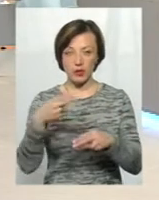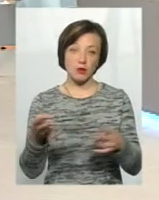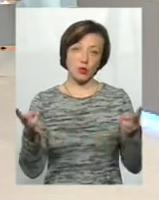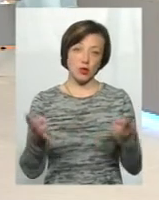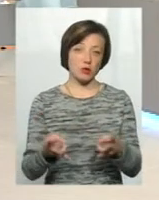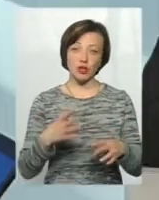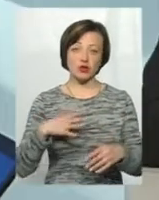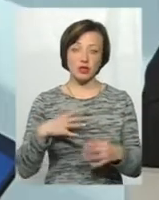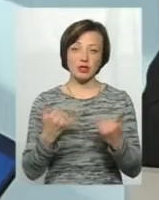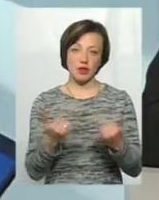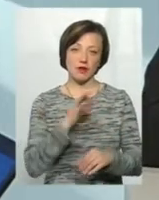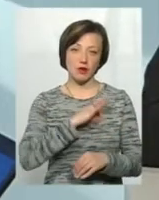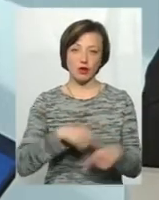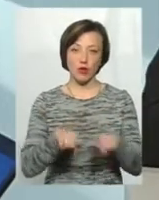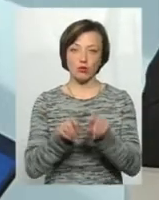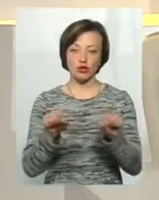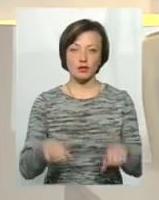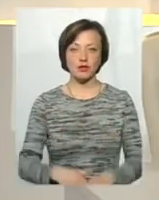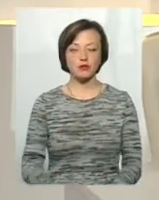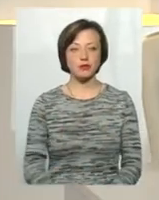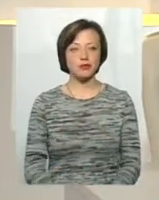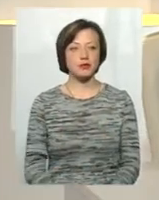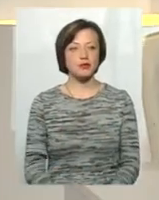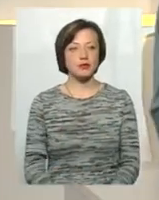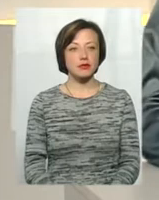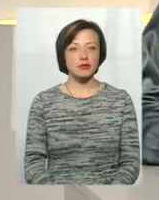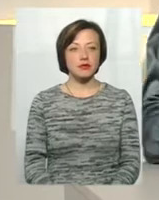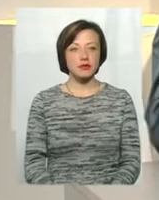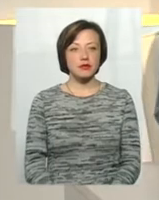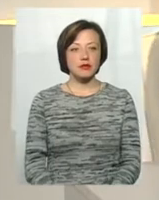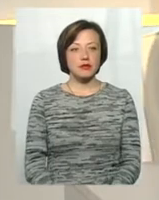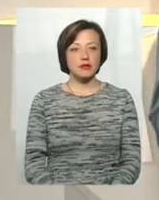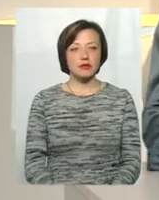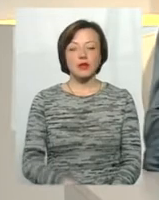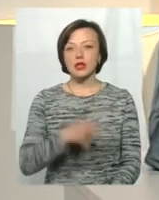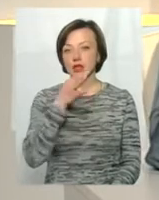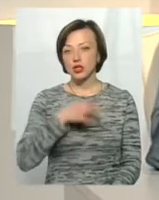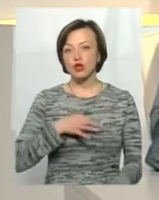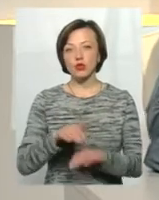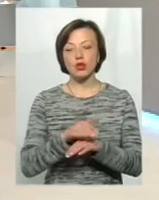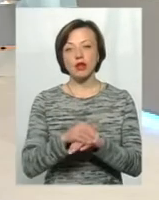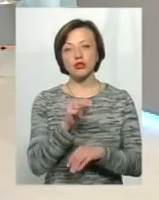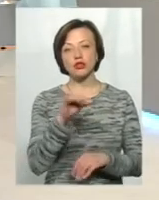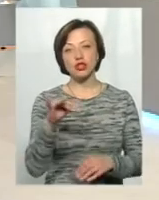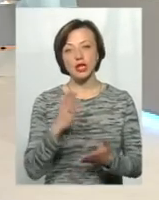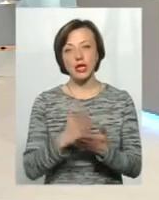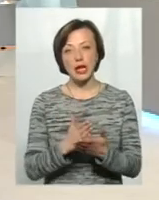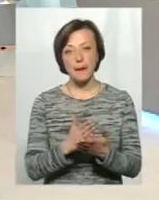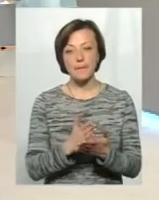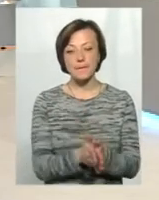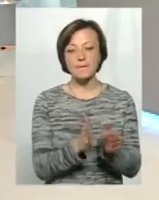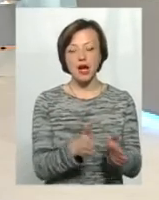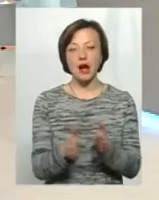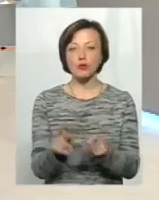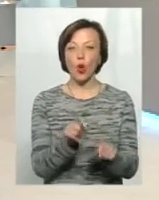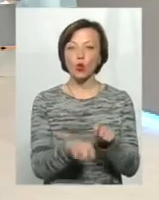потрібно не чекати зараз використати такі можливості. Скажіть, будь ласка, пане Володимире, чи є механізм контролю,